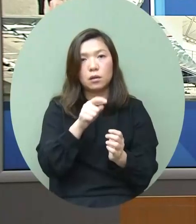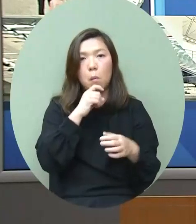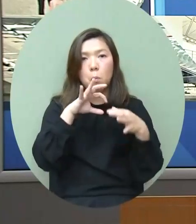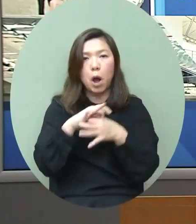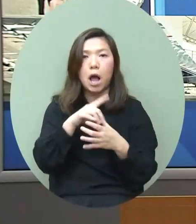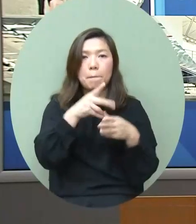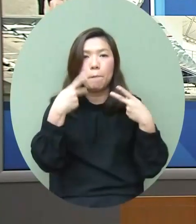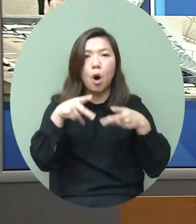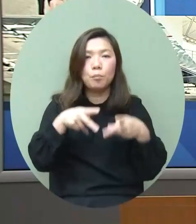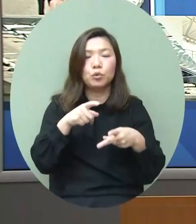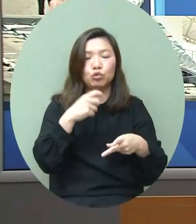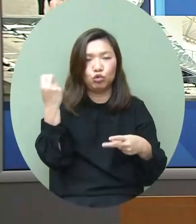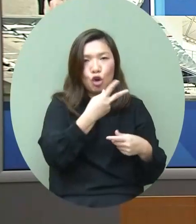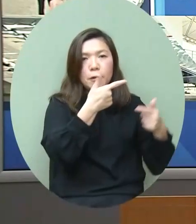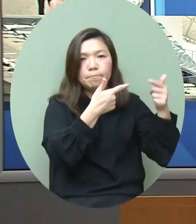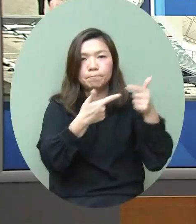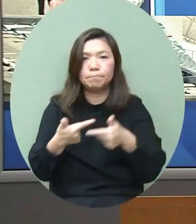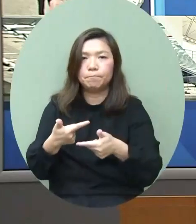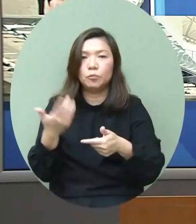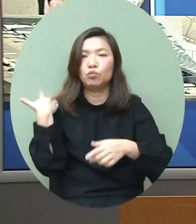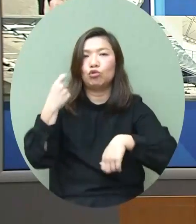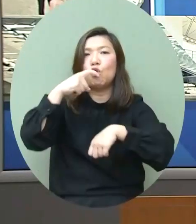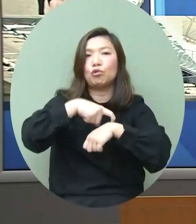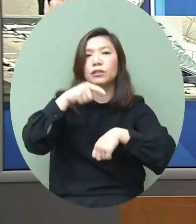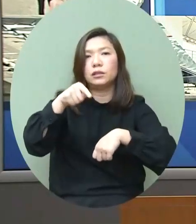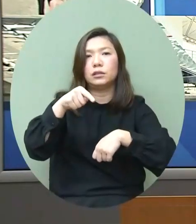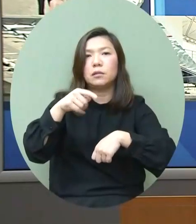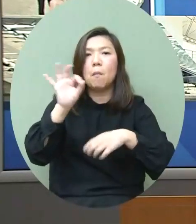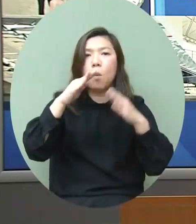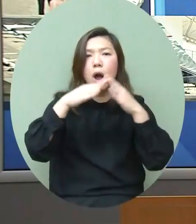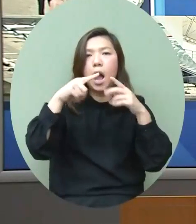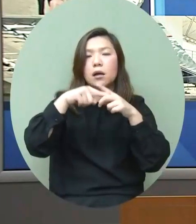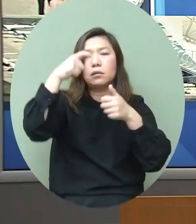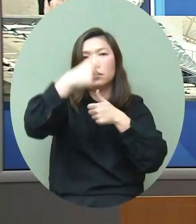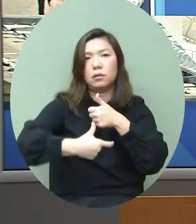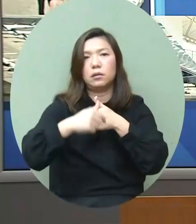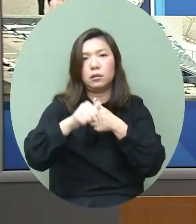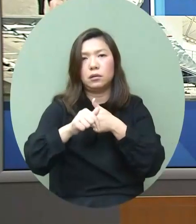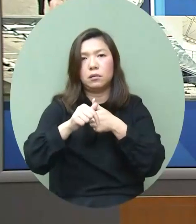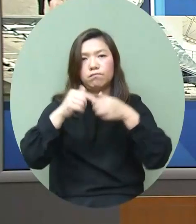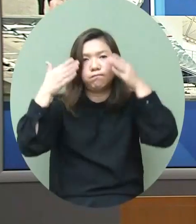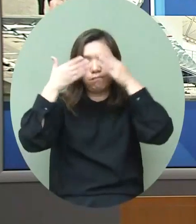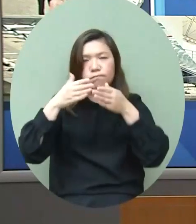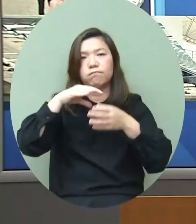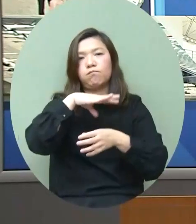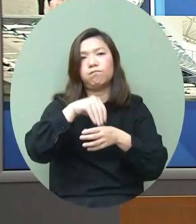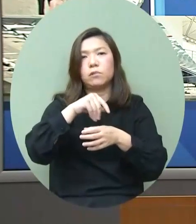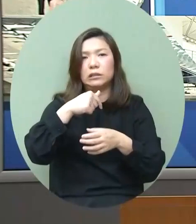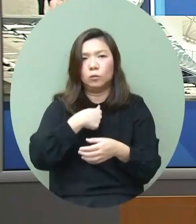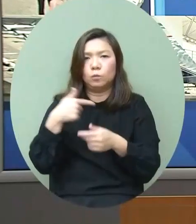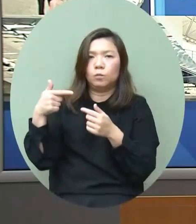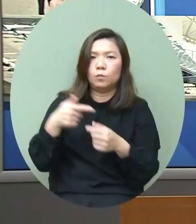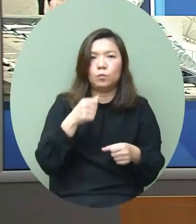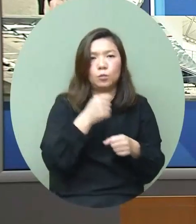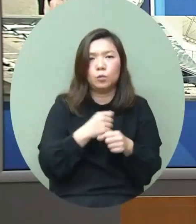關的部門繼續去履行我當時對於毛家姐的關注繼續做好